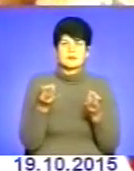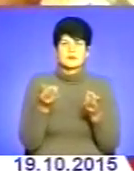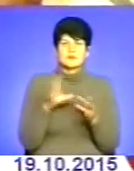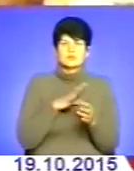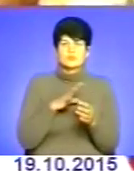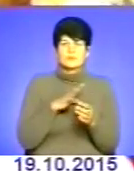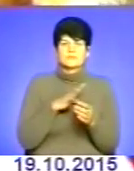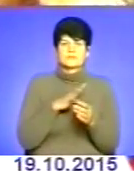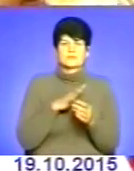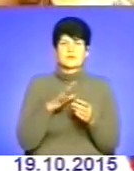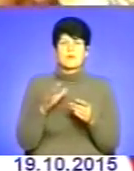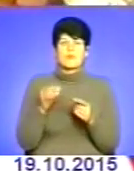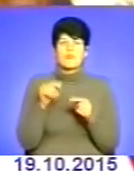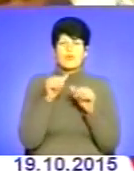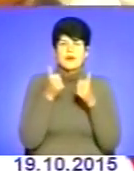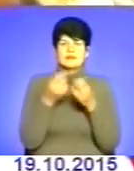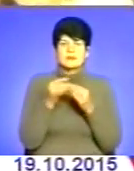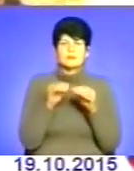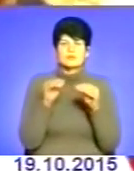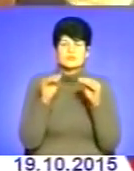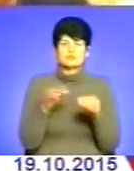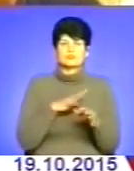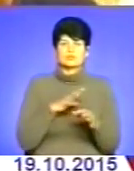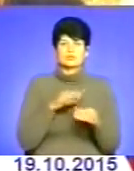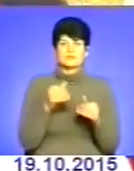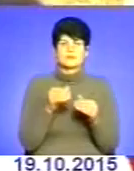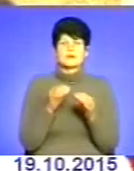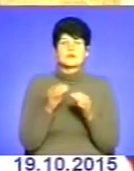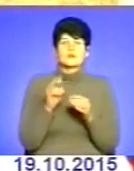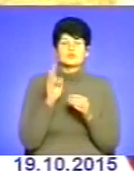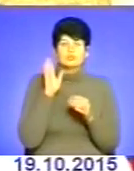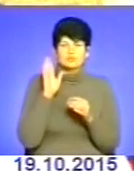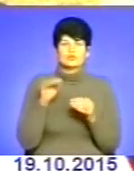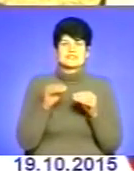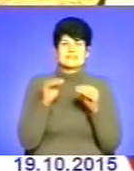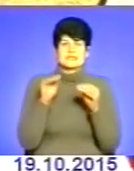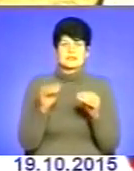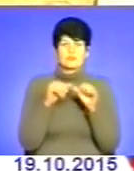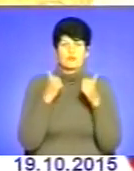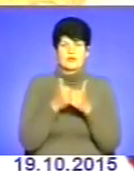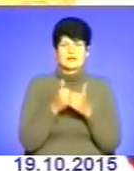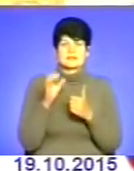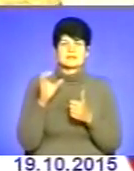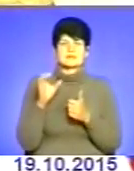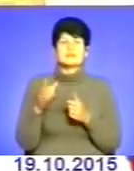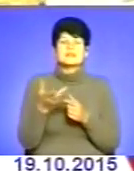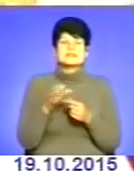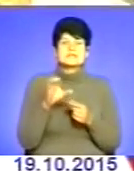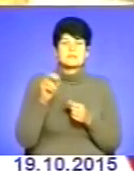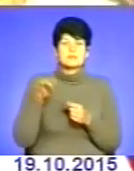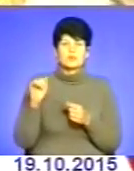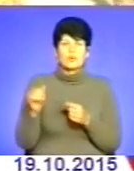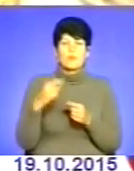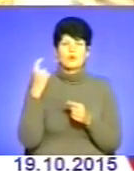Щоб бурак був посійний, щоб було нам дане слово От соломкою сію, буде сіяти буряк Взяти семенюка за барки, семенюк по